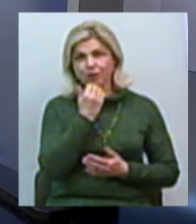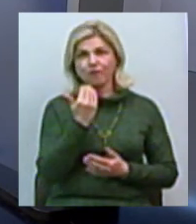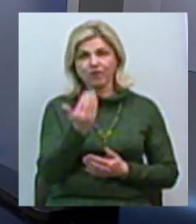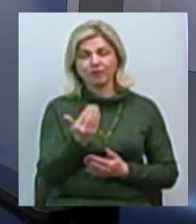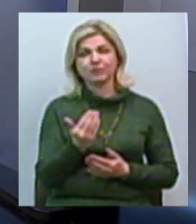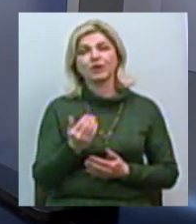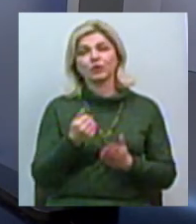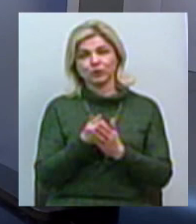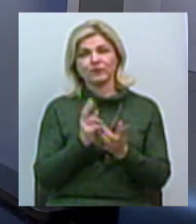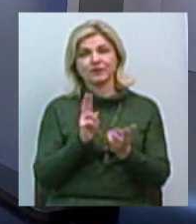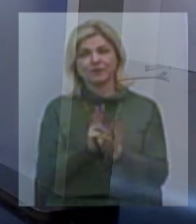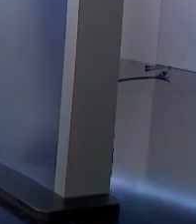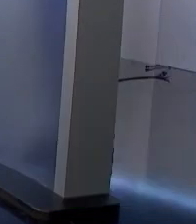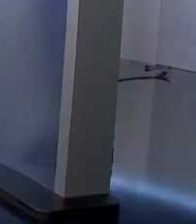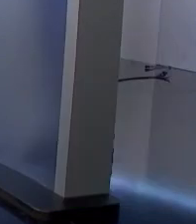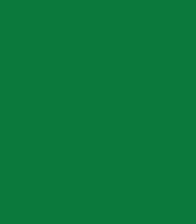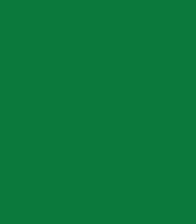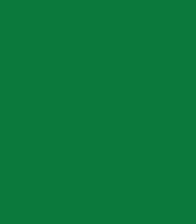Дякую всім, хто був з нами. До зустрічі.